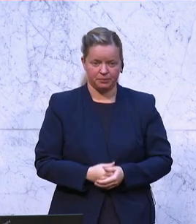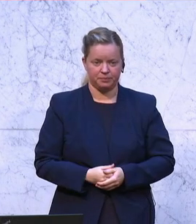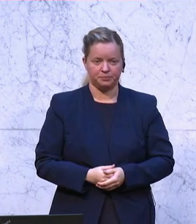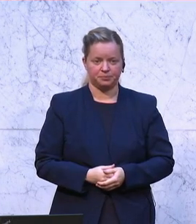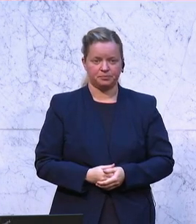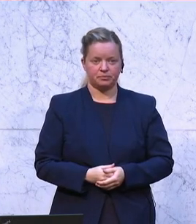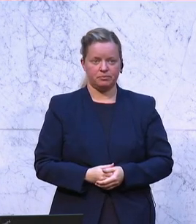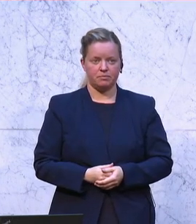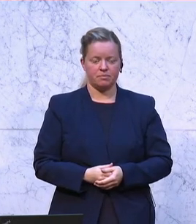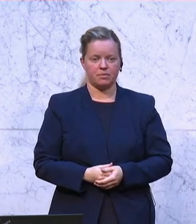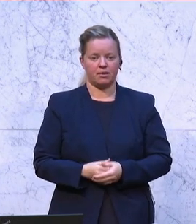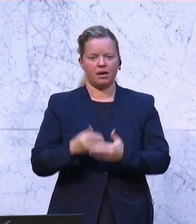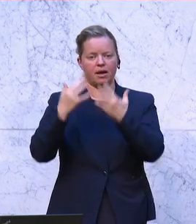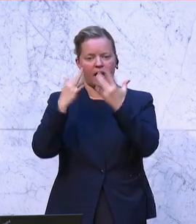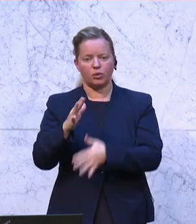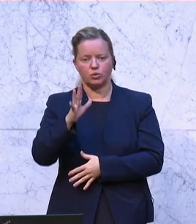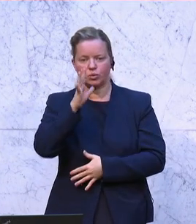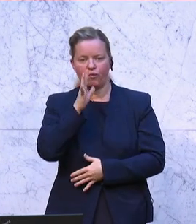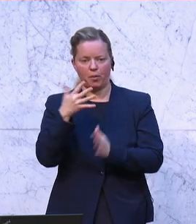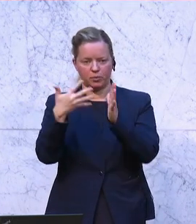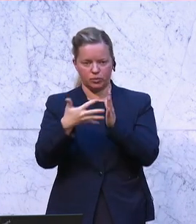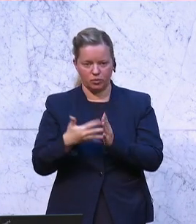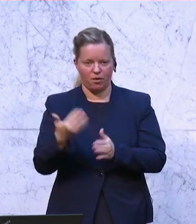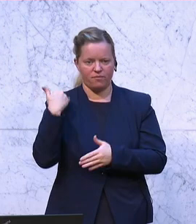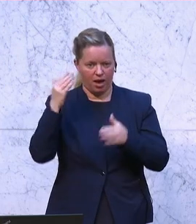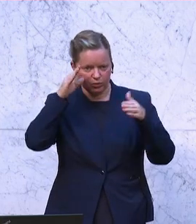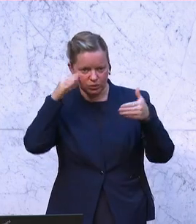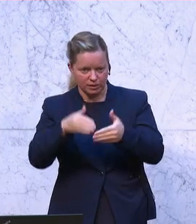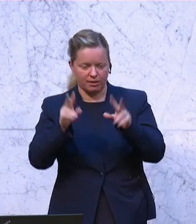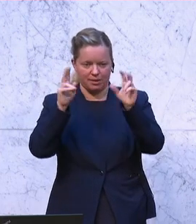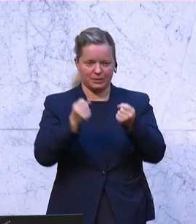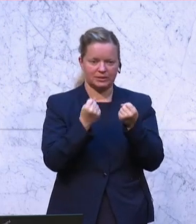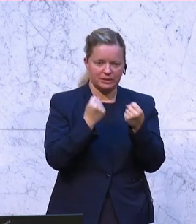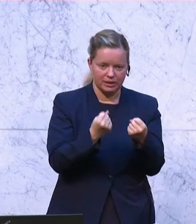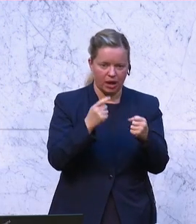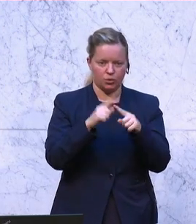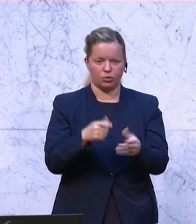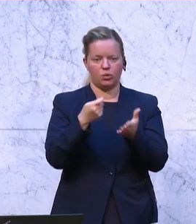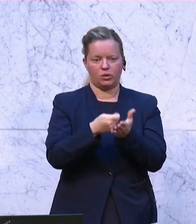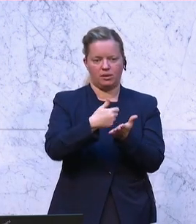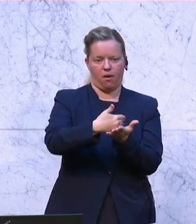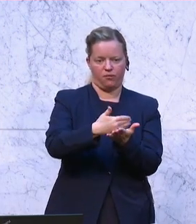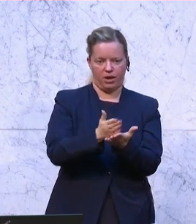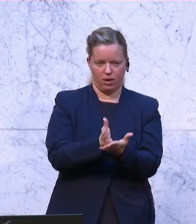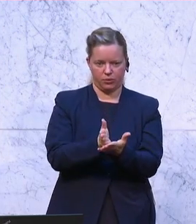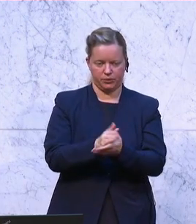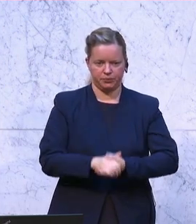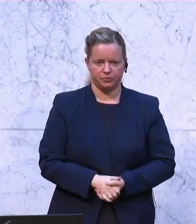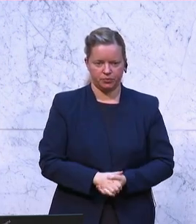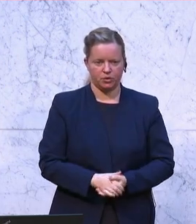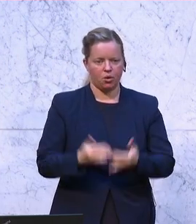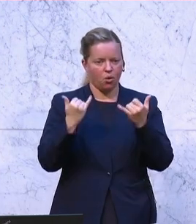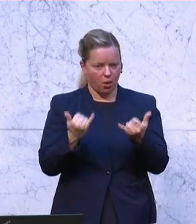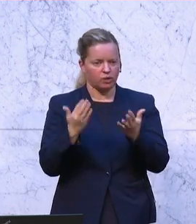Die Rechnungshof-Prüfung hat sich konzentriert auf die Sicherheit und auf die Kostenaufteile. Wir haben heute schon